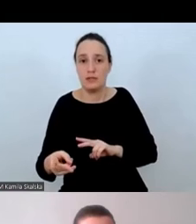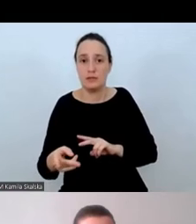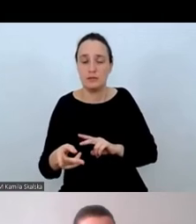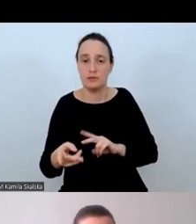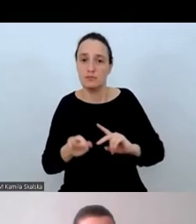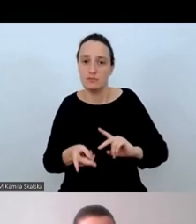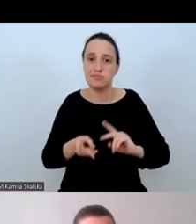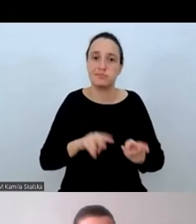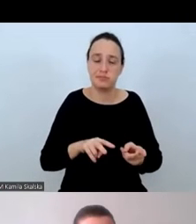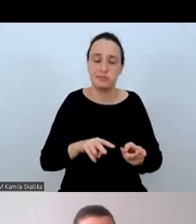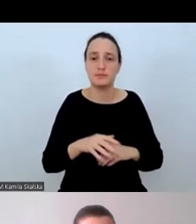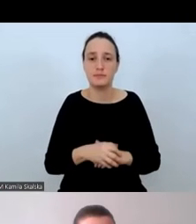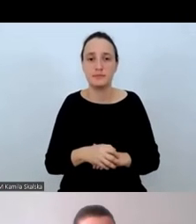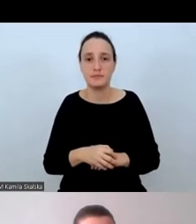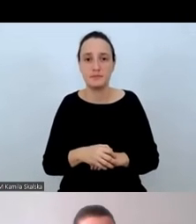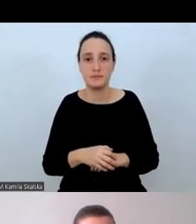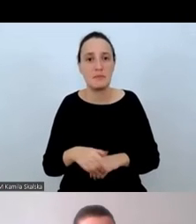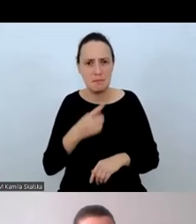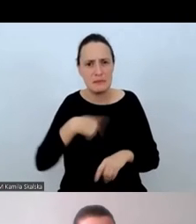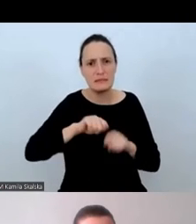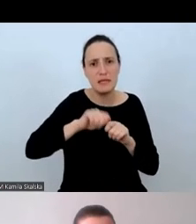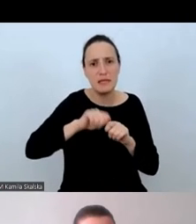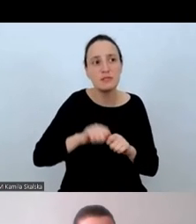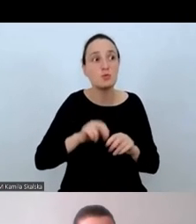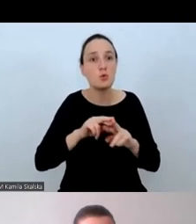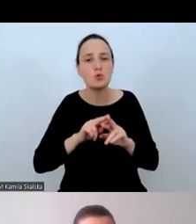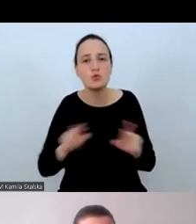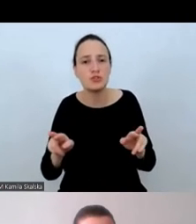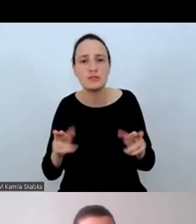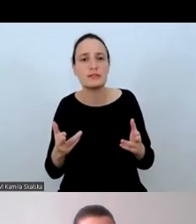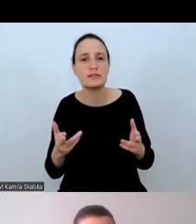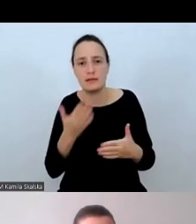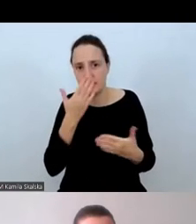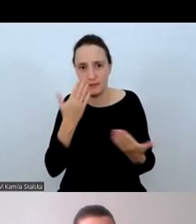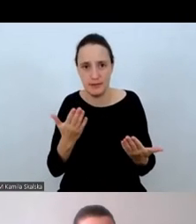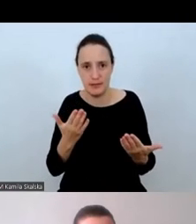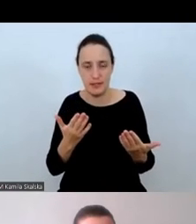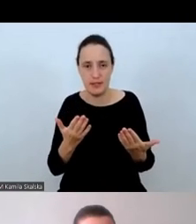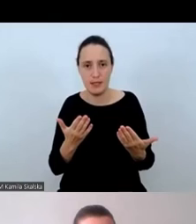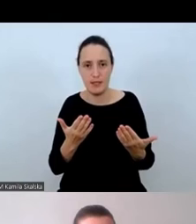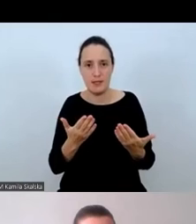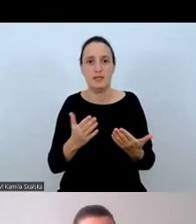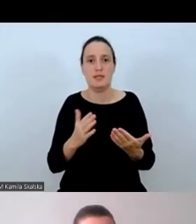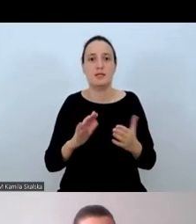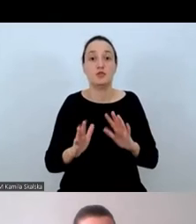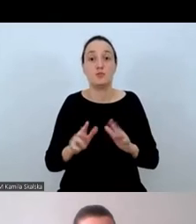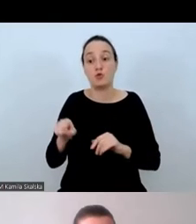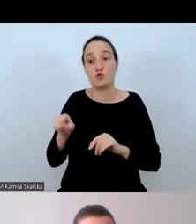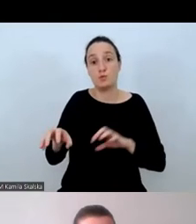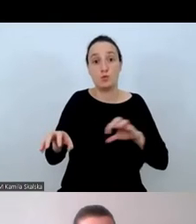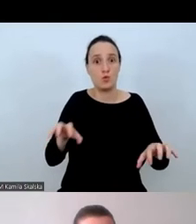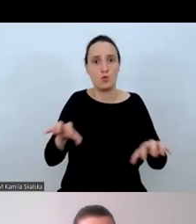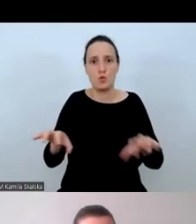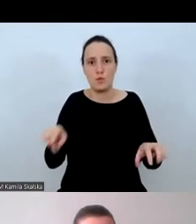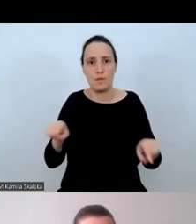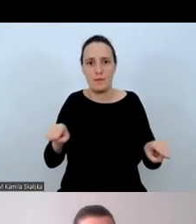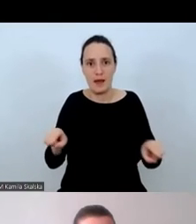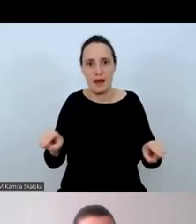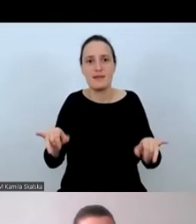Badaliśmy, czy istnieją różnice, w jaki sposób poszczególne grupy tłumaczy radzą sobie z